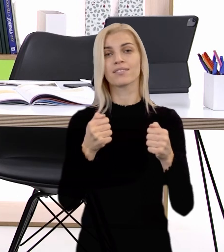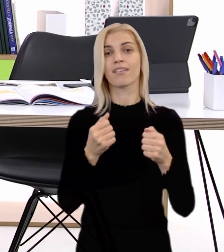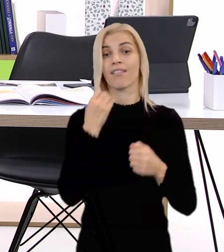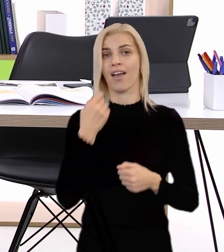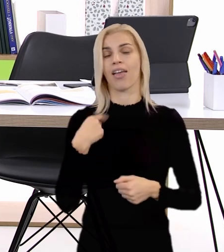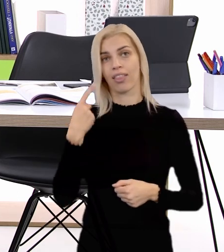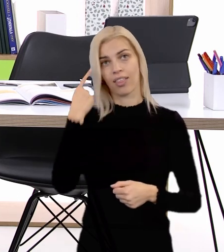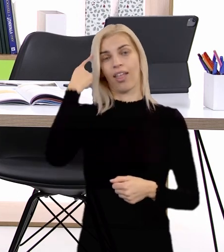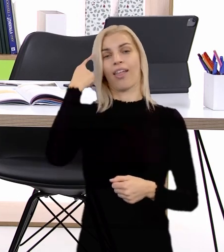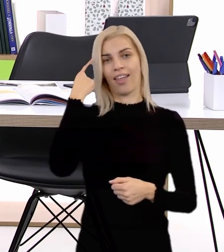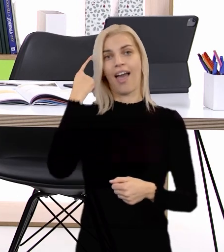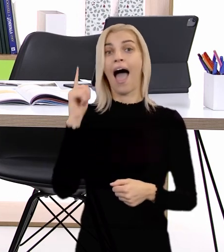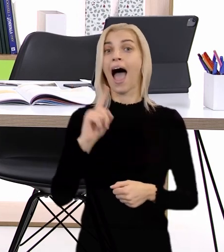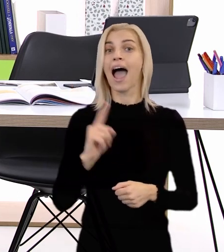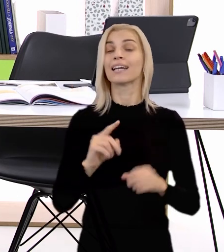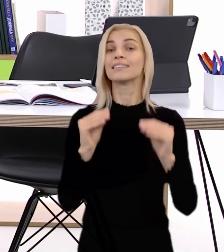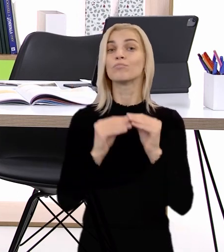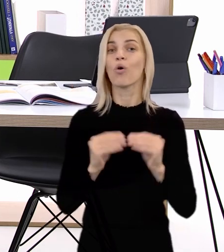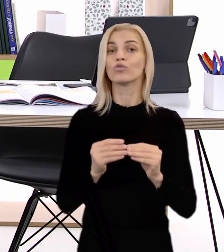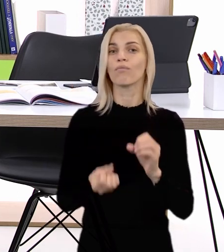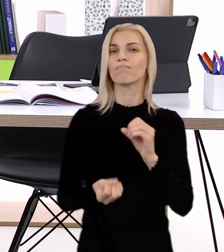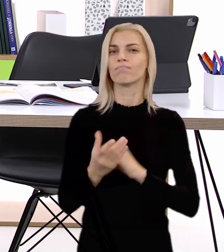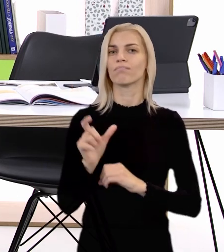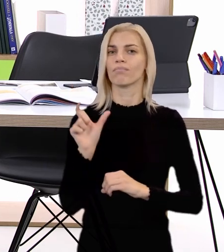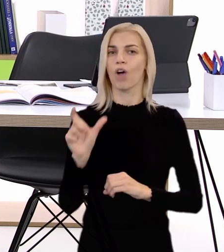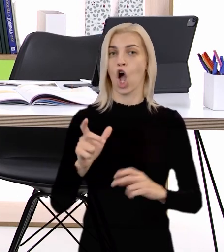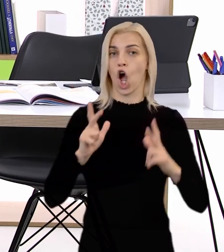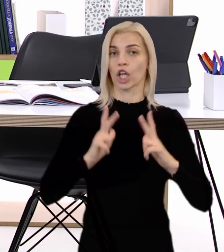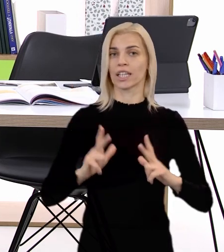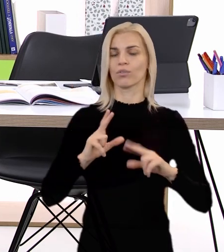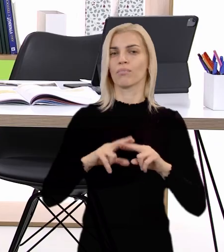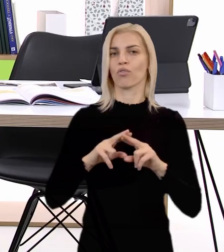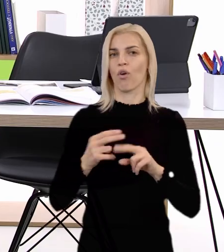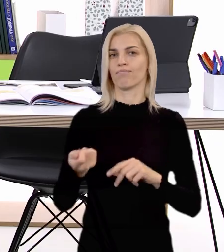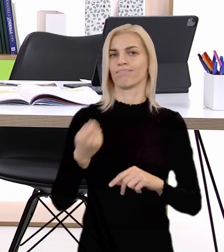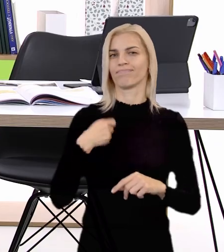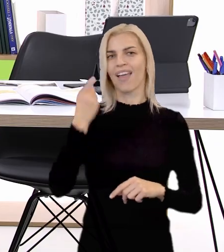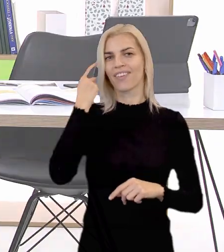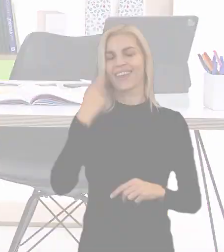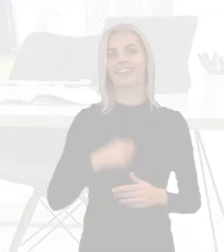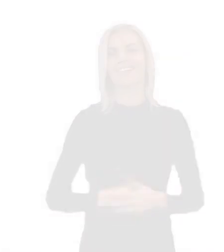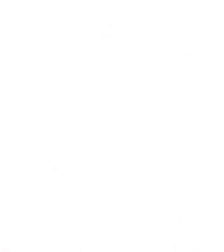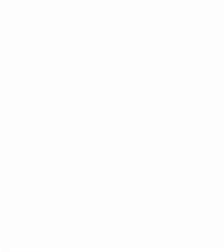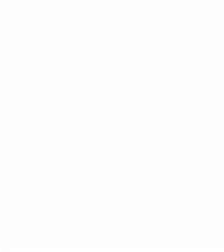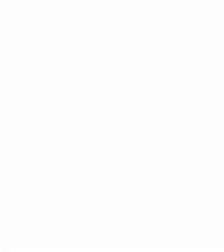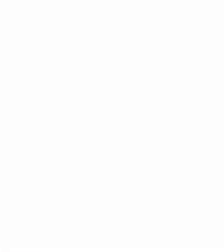ak prídete na to, akým spôsobom vzniklo slovo oddychnutý, tak mi to teda pošlite. Držím palce.